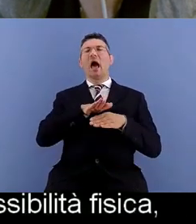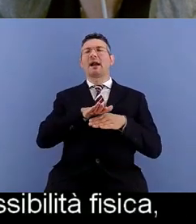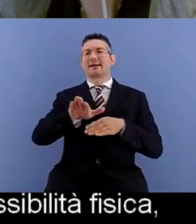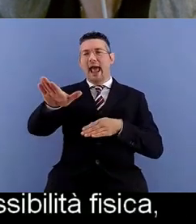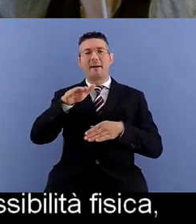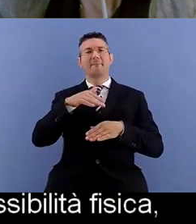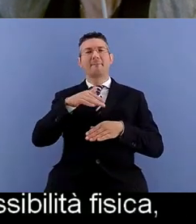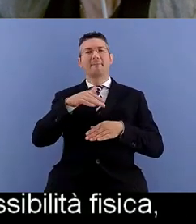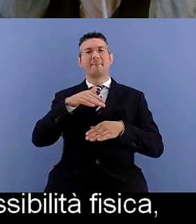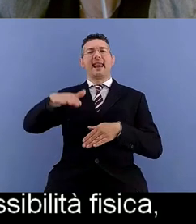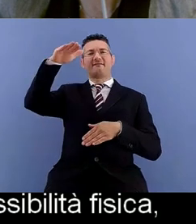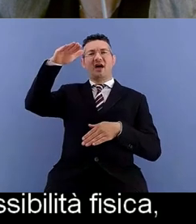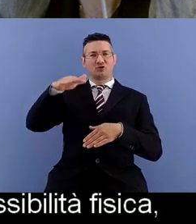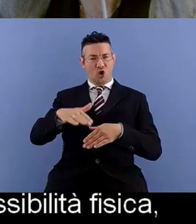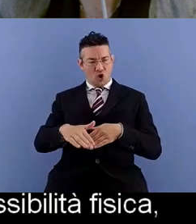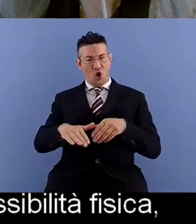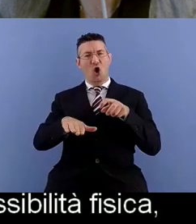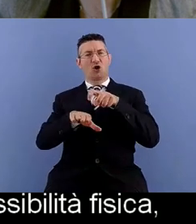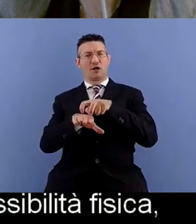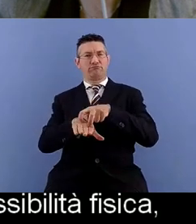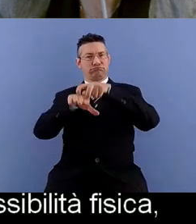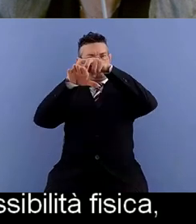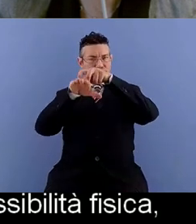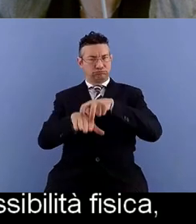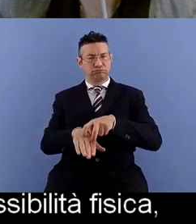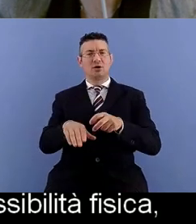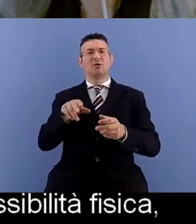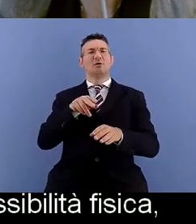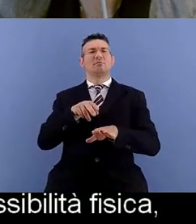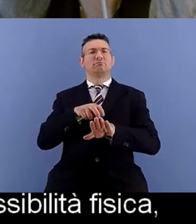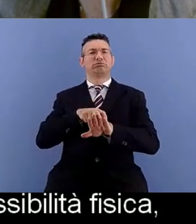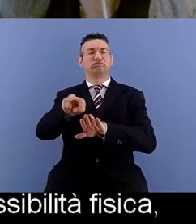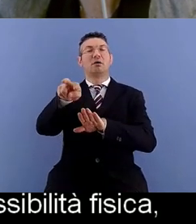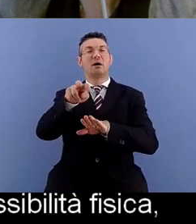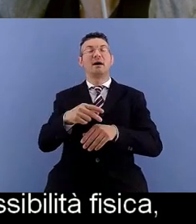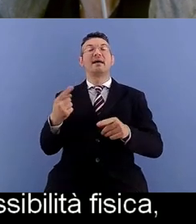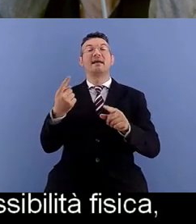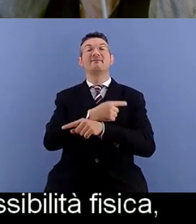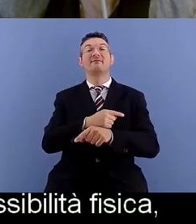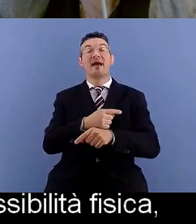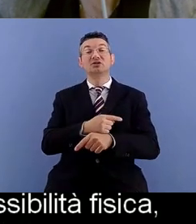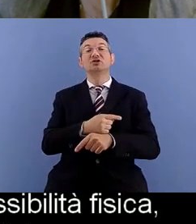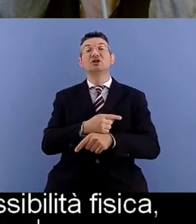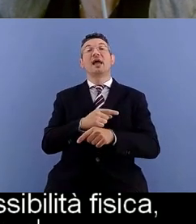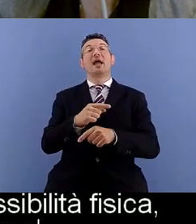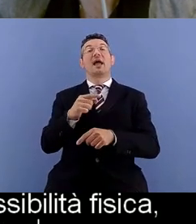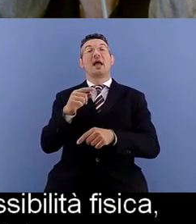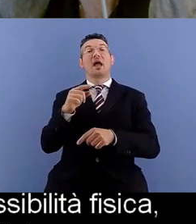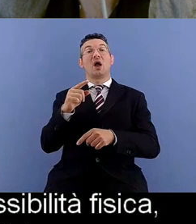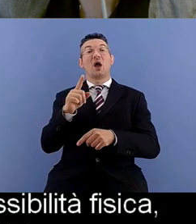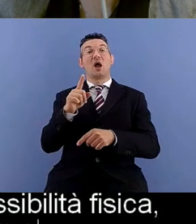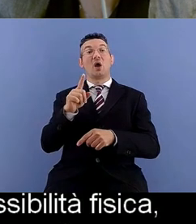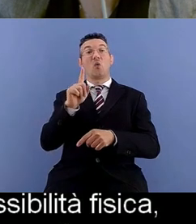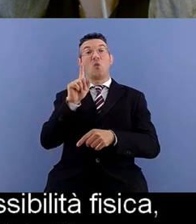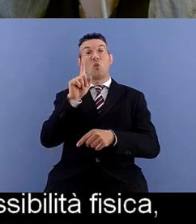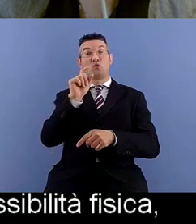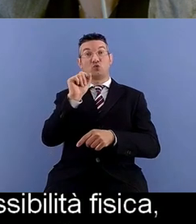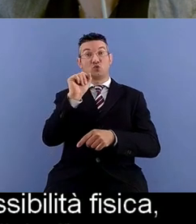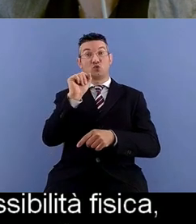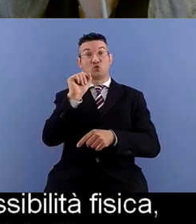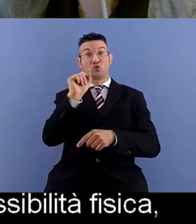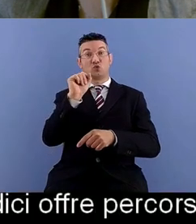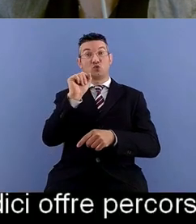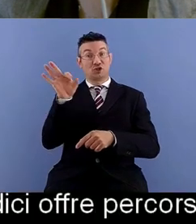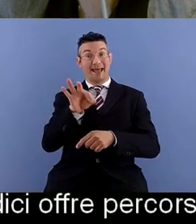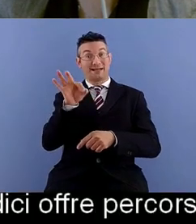eccetera mentre solo uno su dieci su dodici offre percorsi tattili e